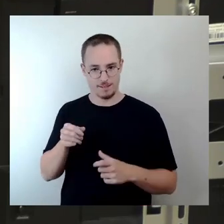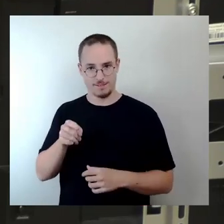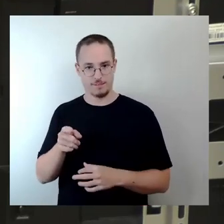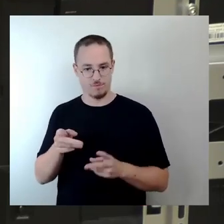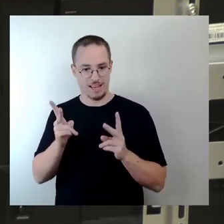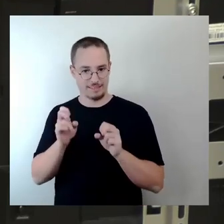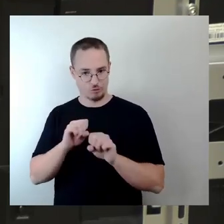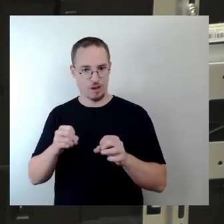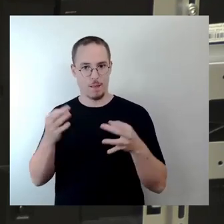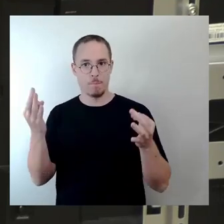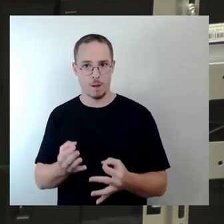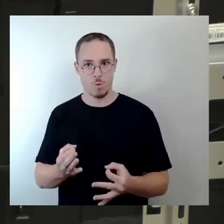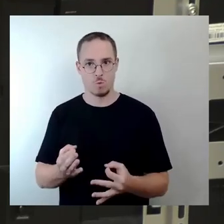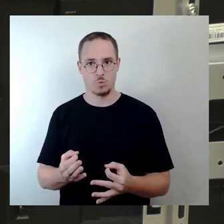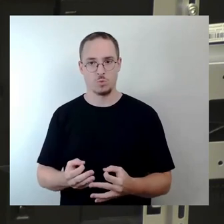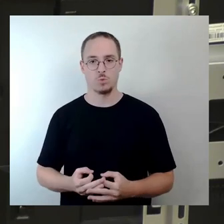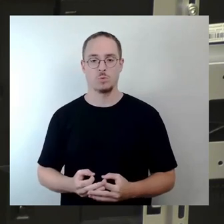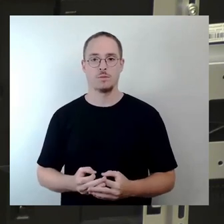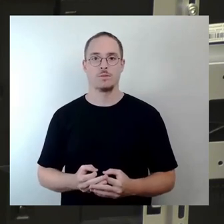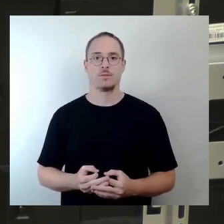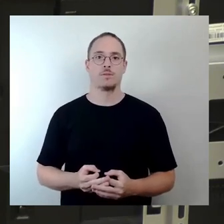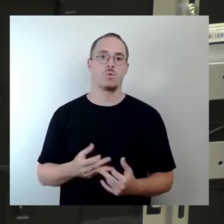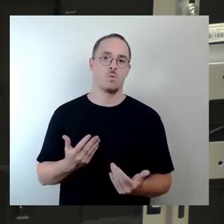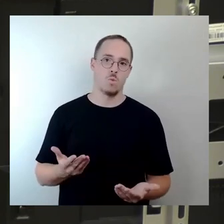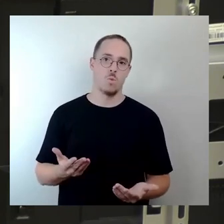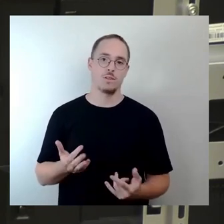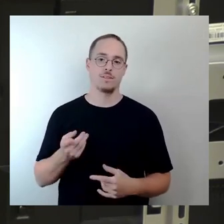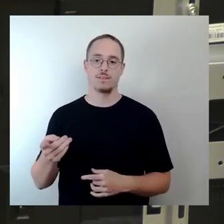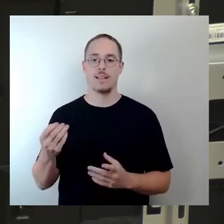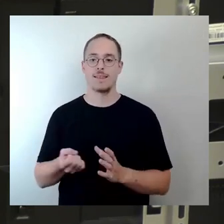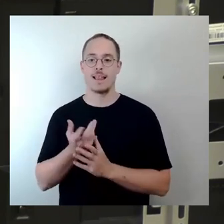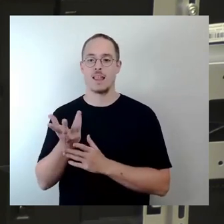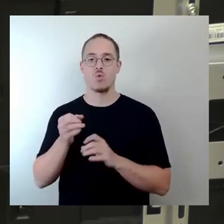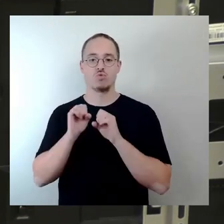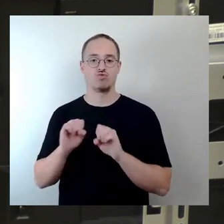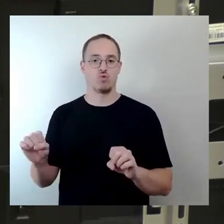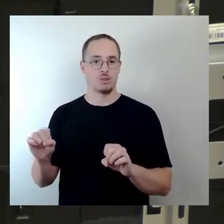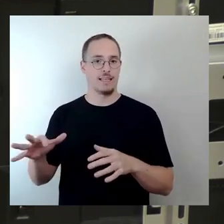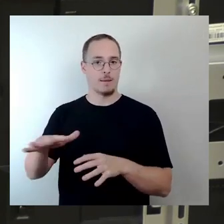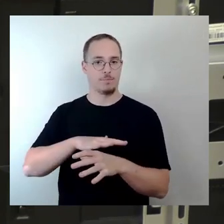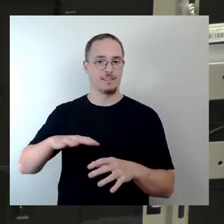und zum anderen ein unangemessener Eingriff in das Naturschutzgebiet vermieden werden sollte.